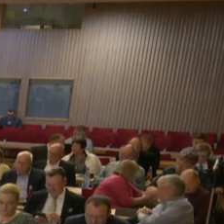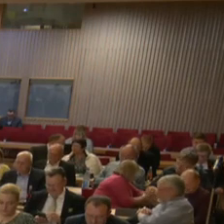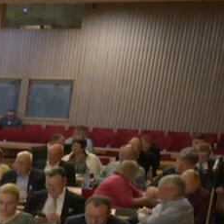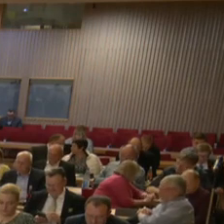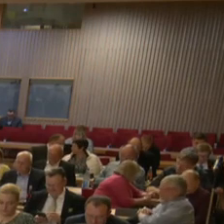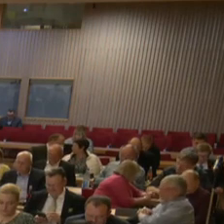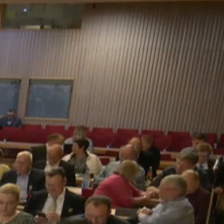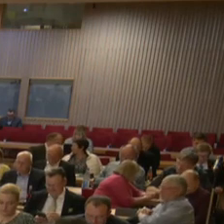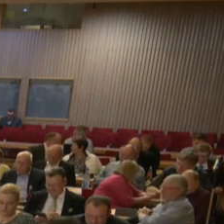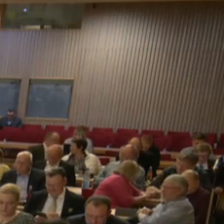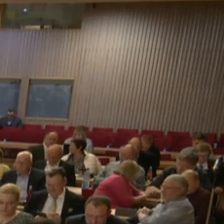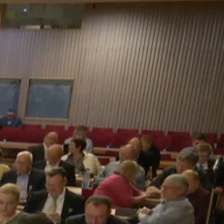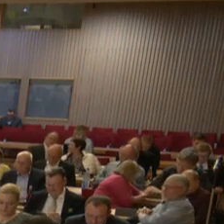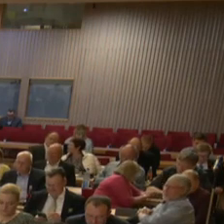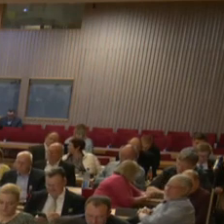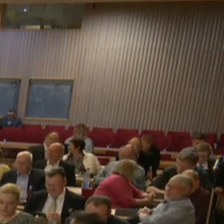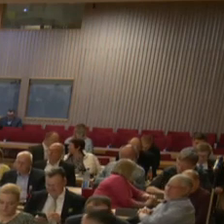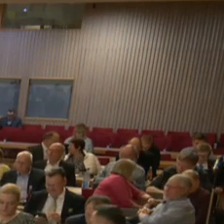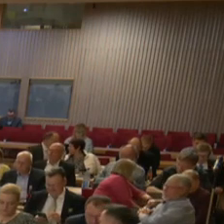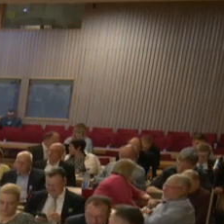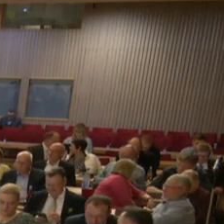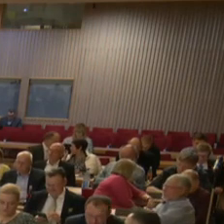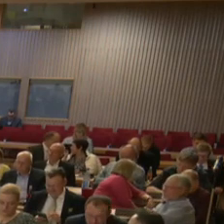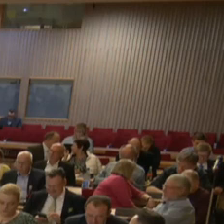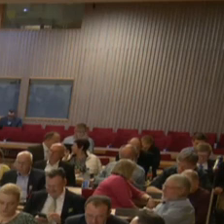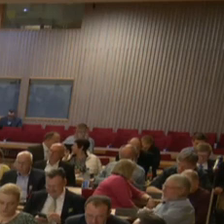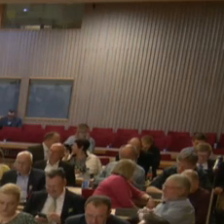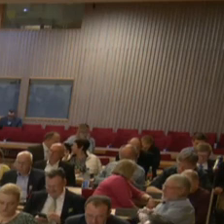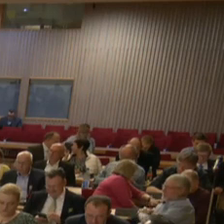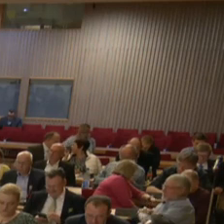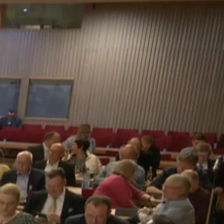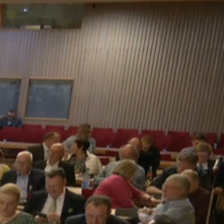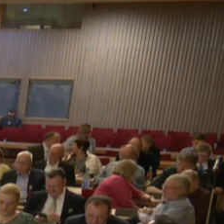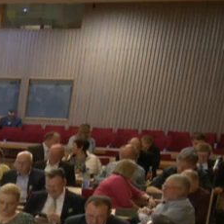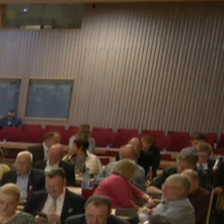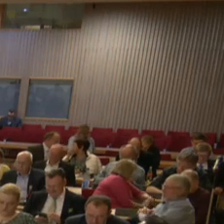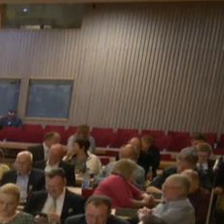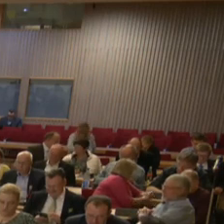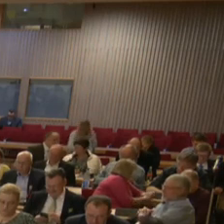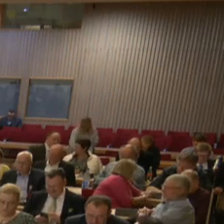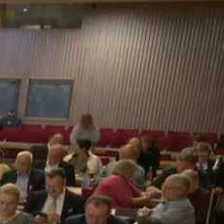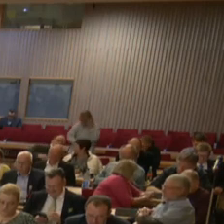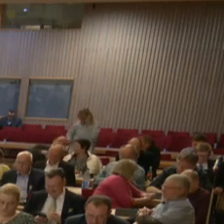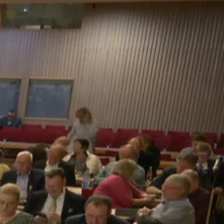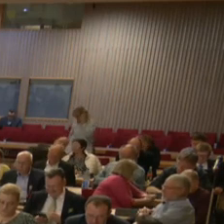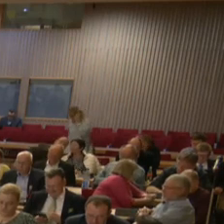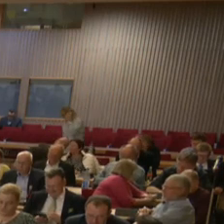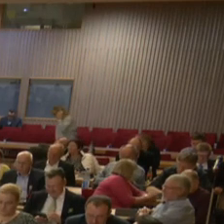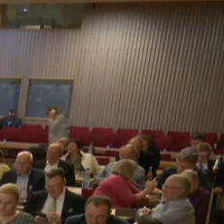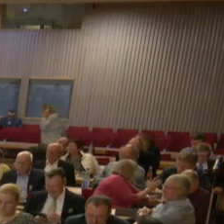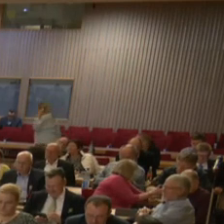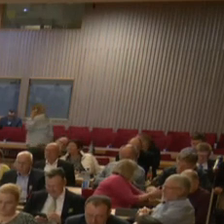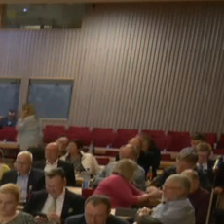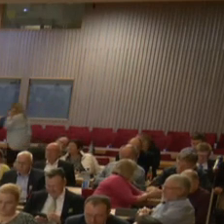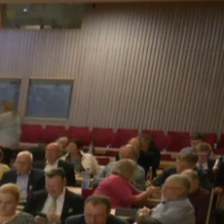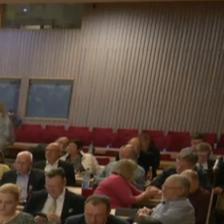gucken, wie das anderswo ist. Und die haben eben Verwandte oder Freunde in Leipzig und dann ziehen sie solche Vergleiche. Und da trifft halt das